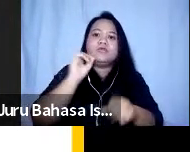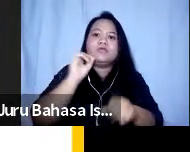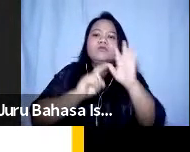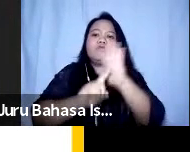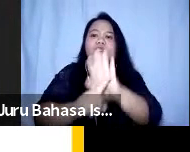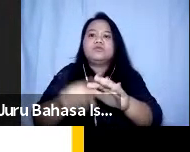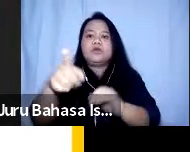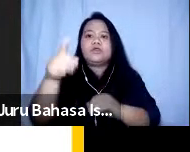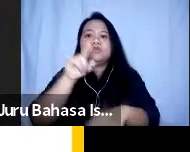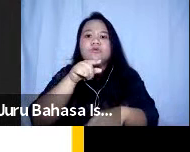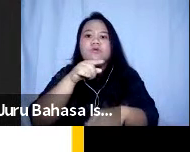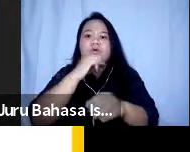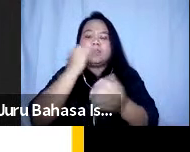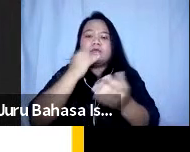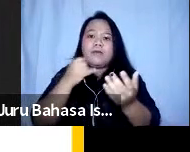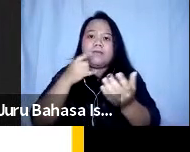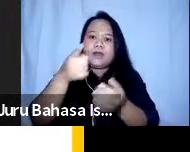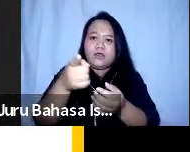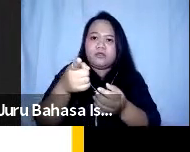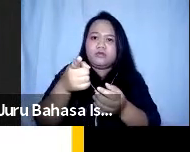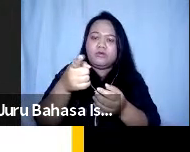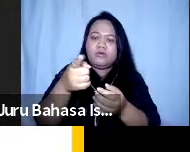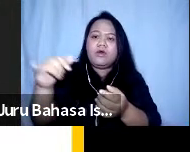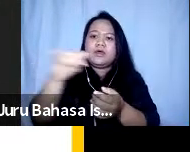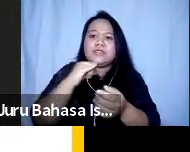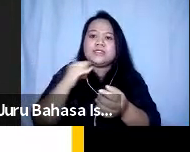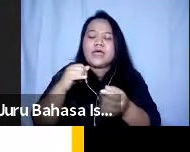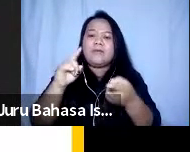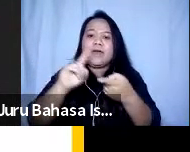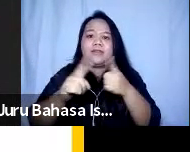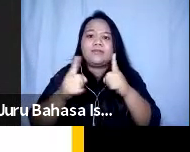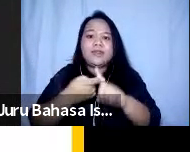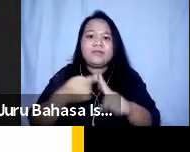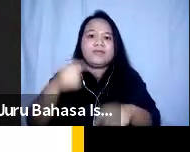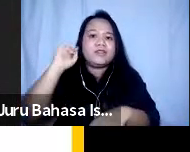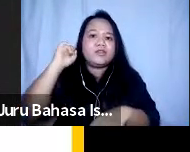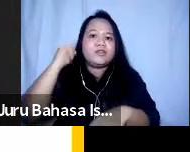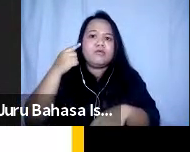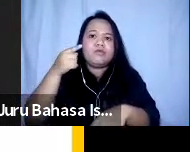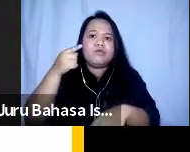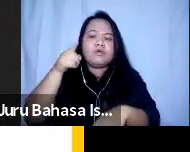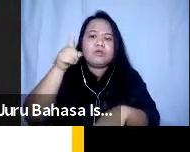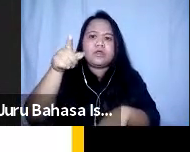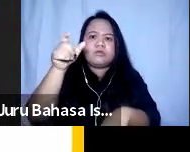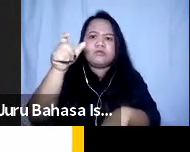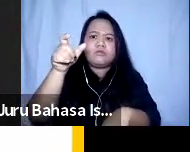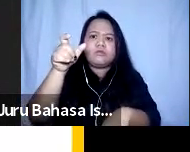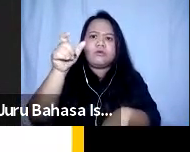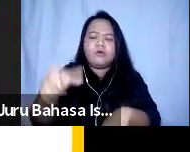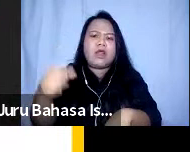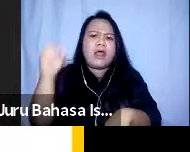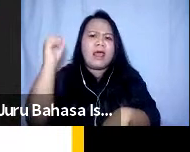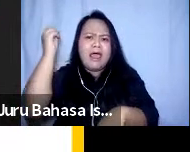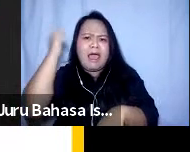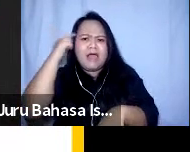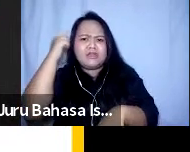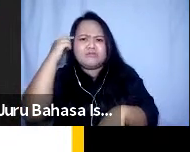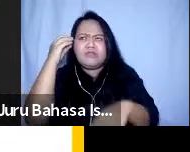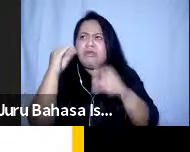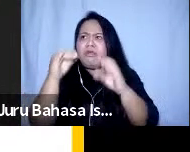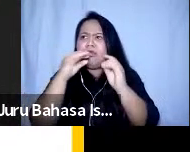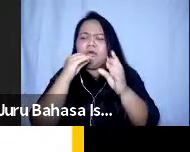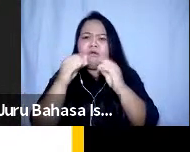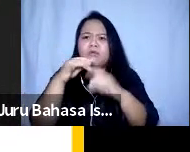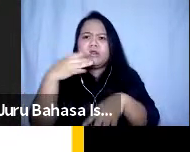gambar itu ketika bersama dengan teman-teman tulis yang satunya ada berasumsi apa yang dibicarakan kita